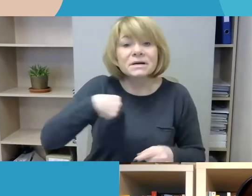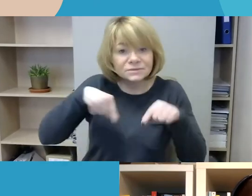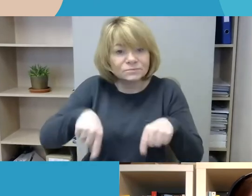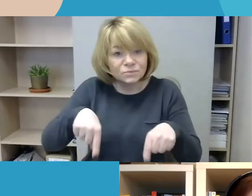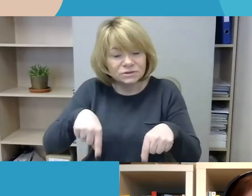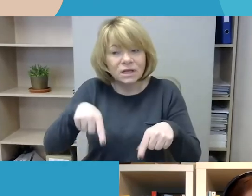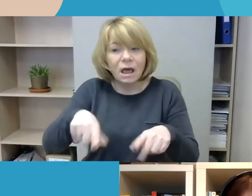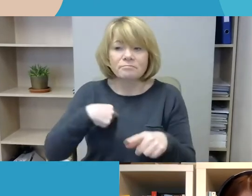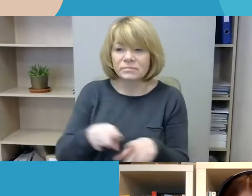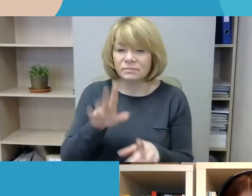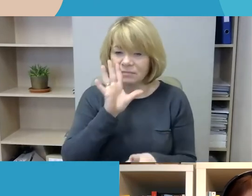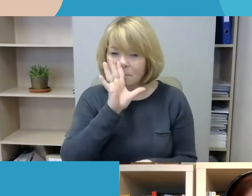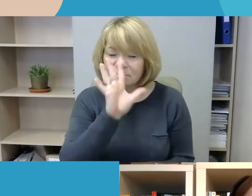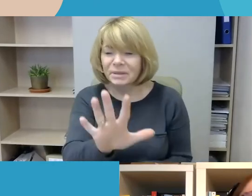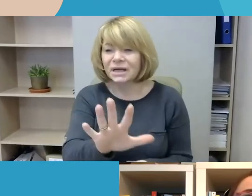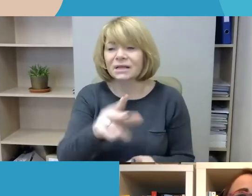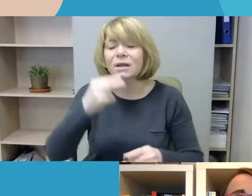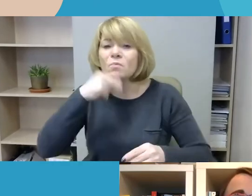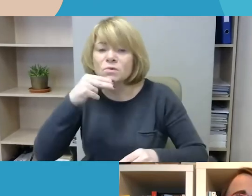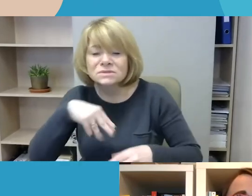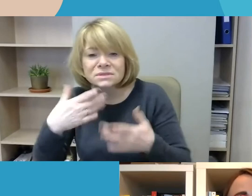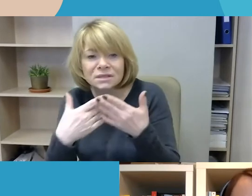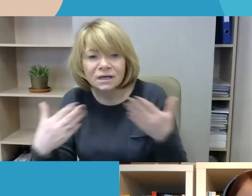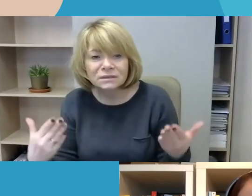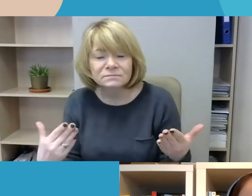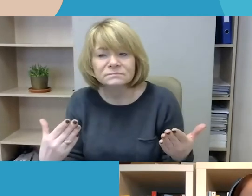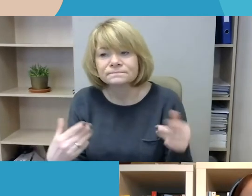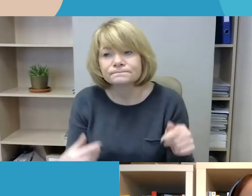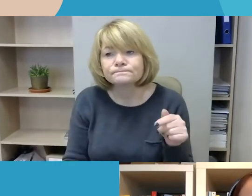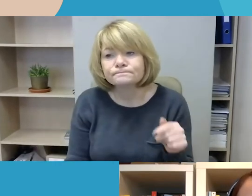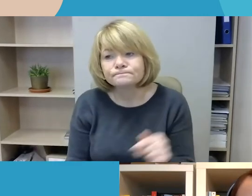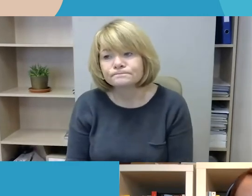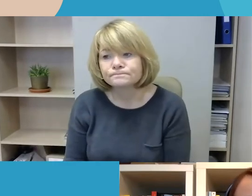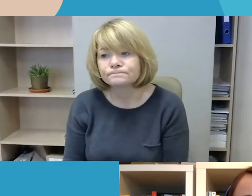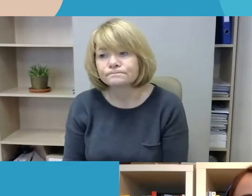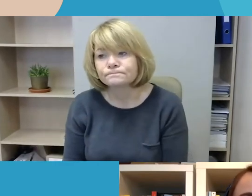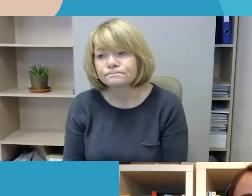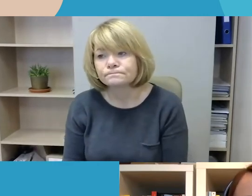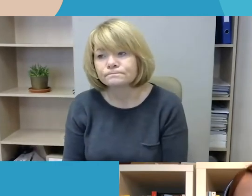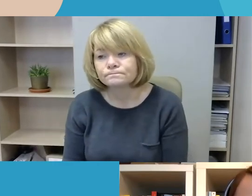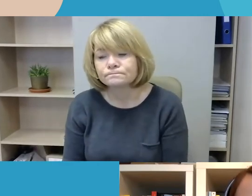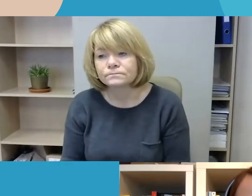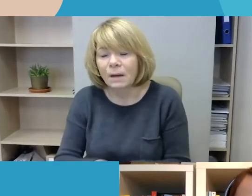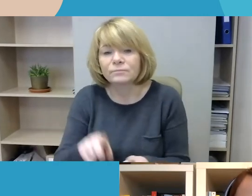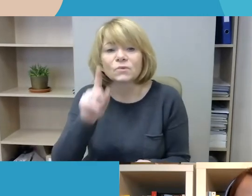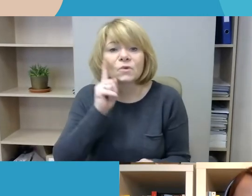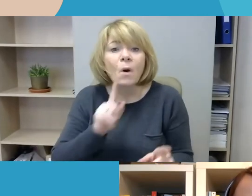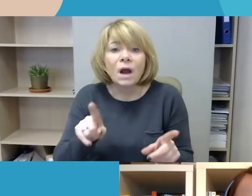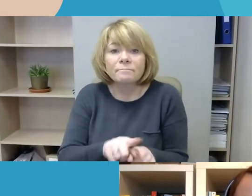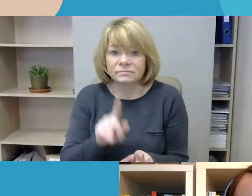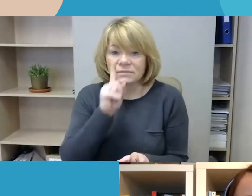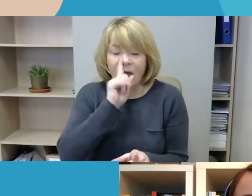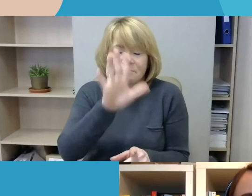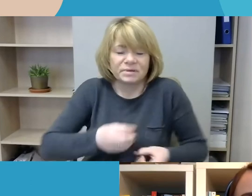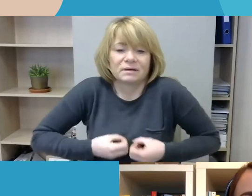nusikaltimai, tai yra tokie nusikaltimai, kurie padaromi siekinti išreikšti neapykantą. Tai reiškia, kad turi